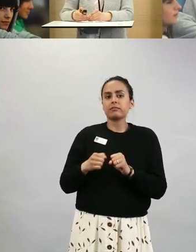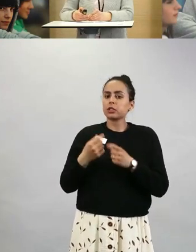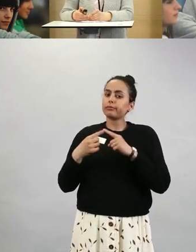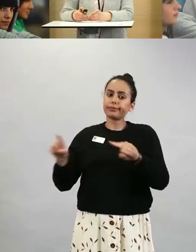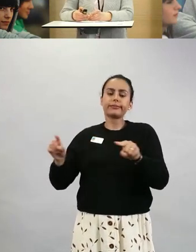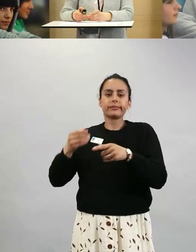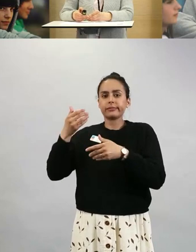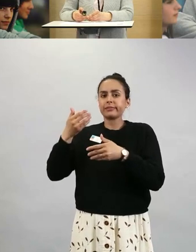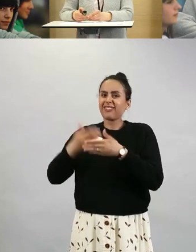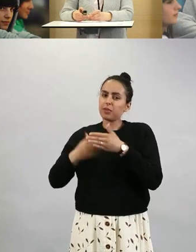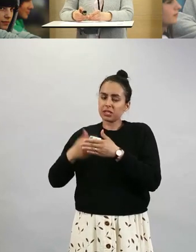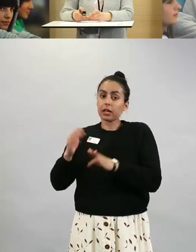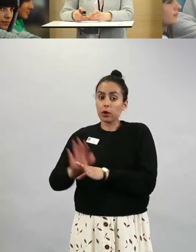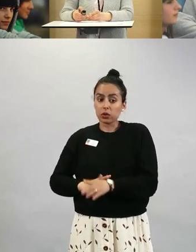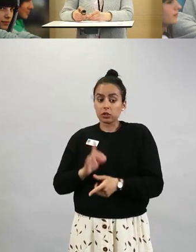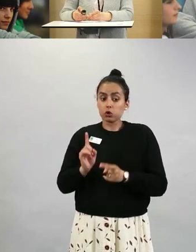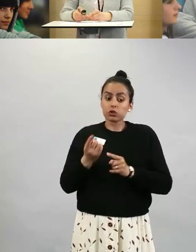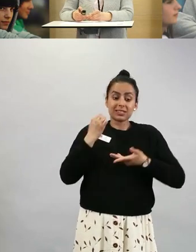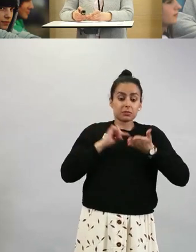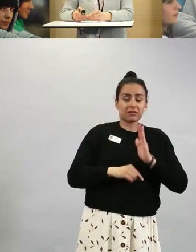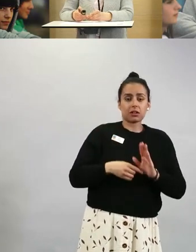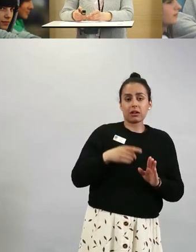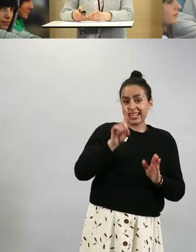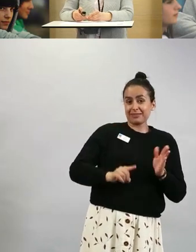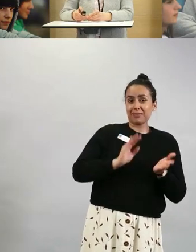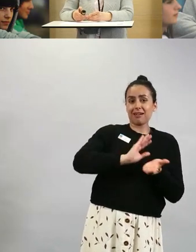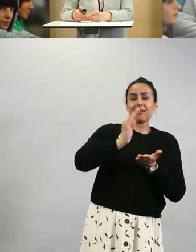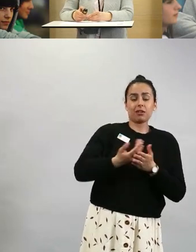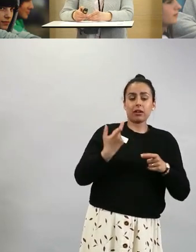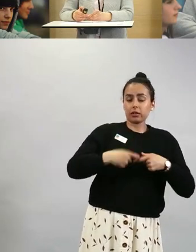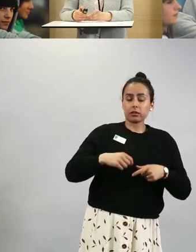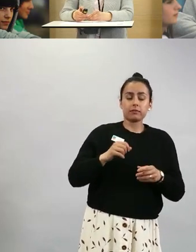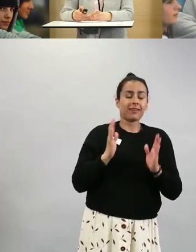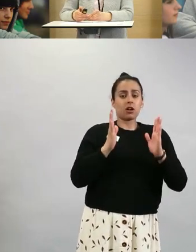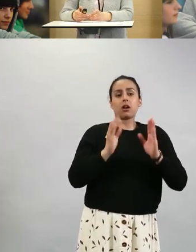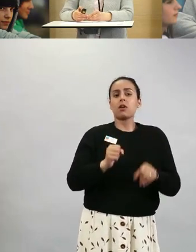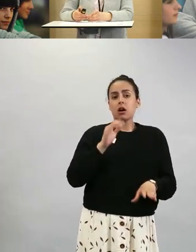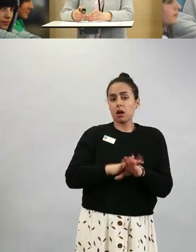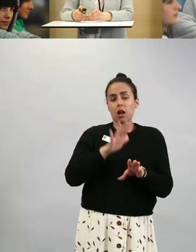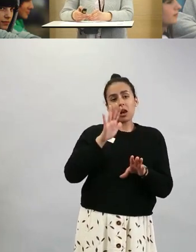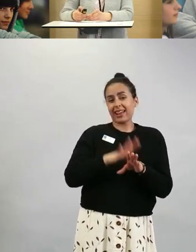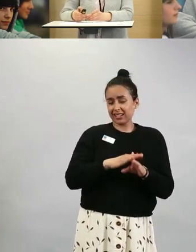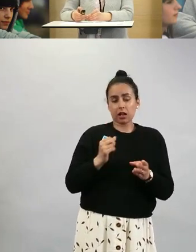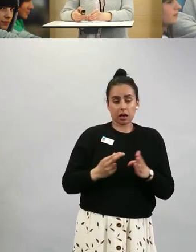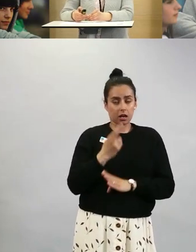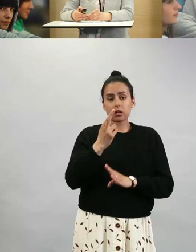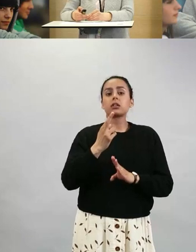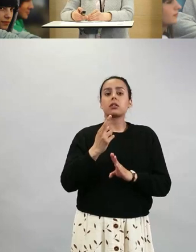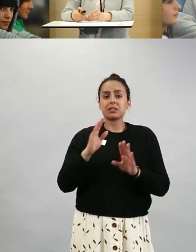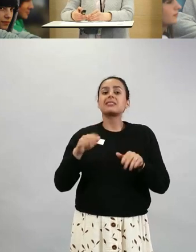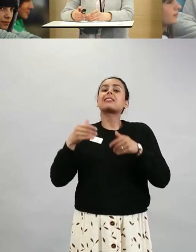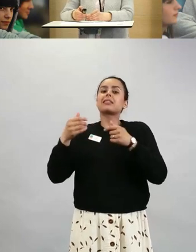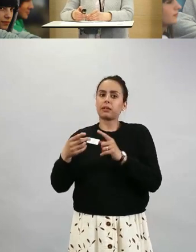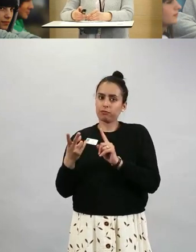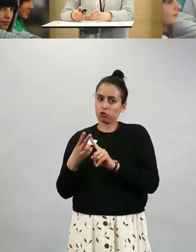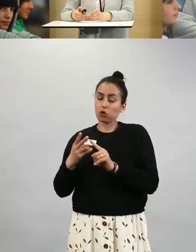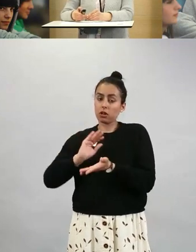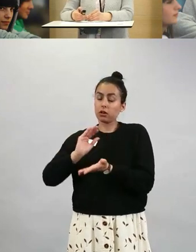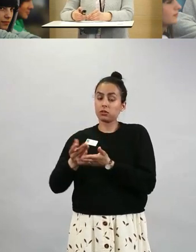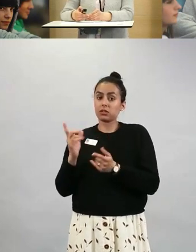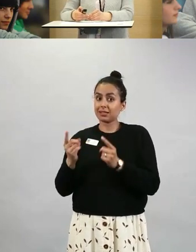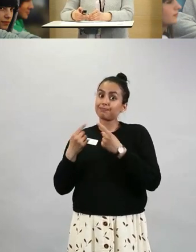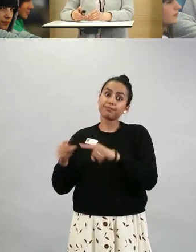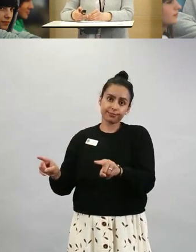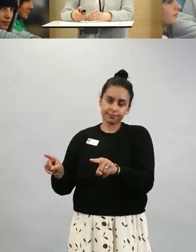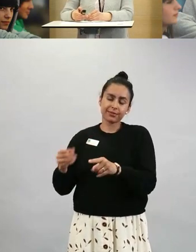allergia siitä ensimmäisestä annoksesta. Muuten sitten oikeastaan